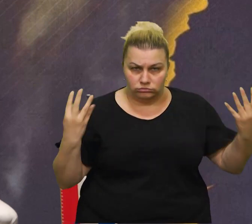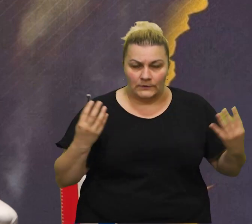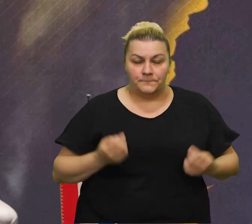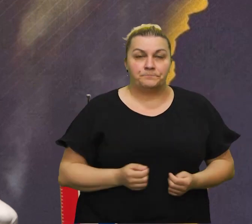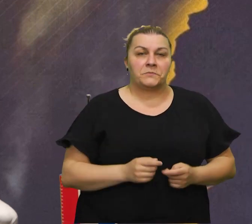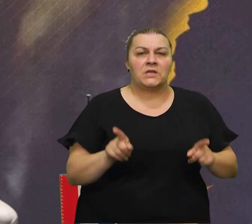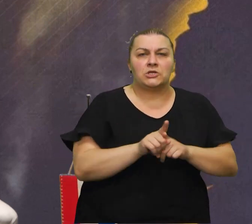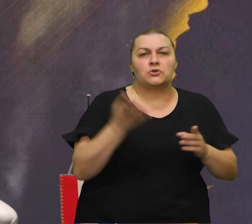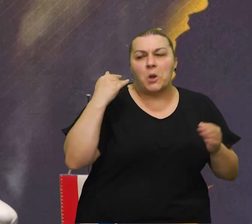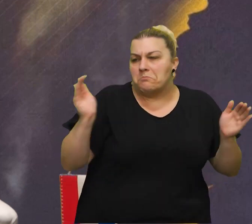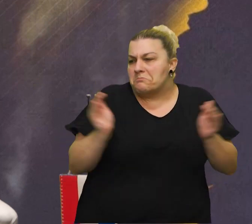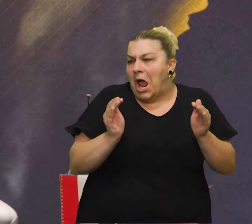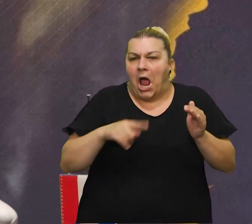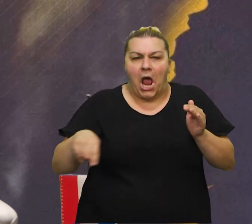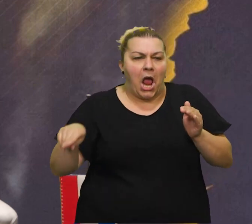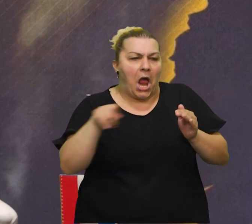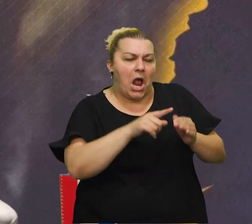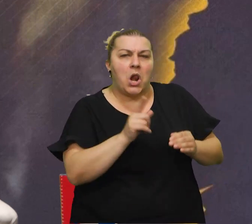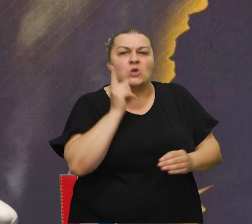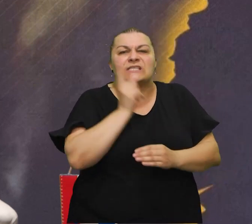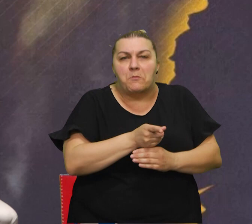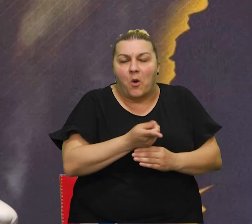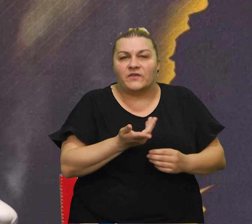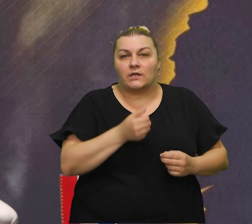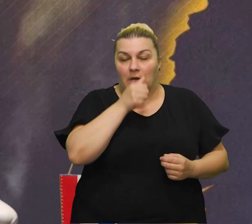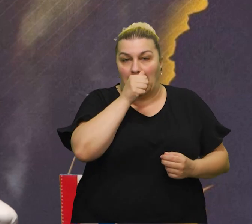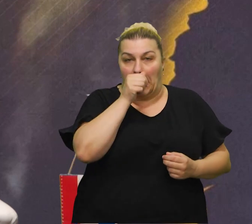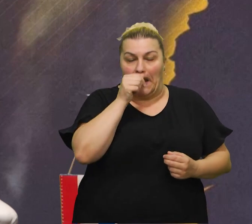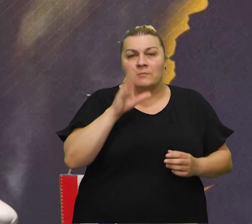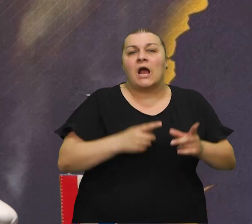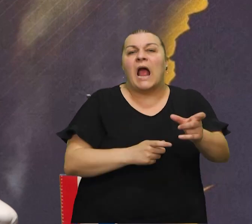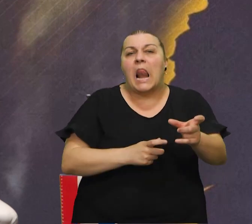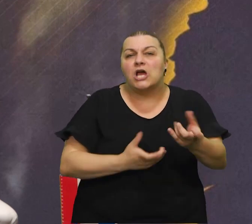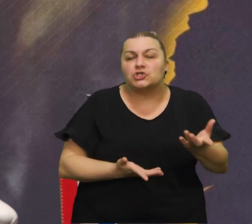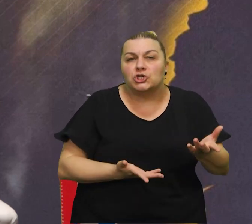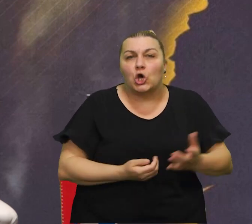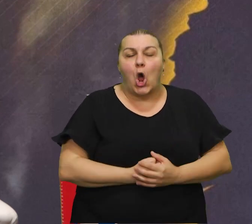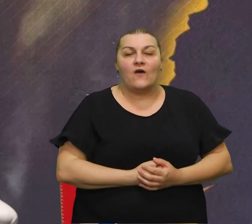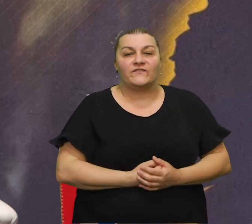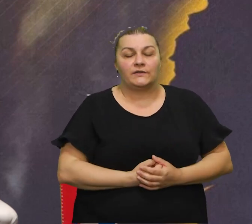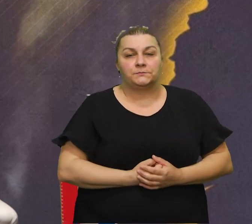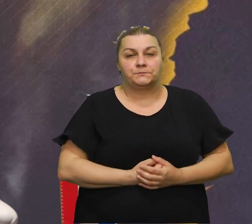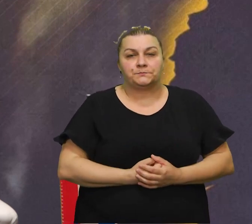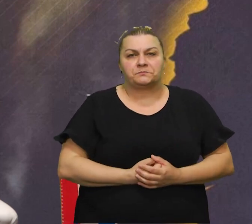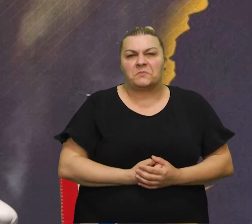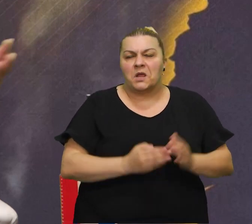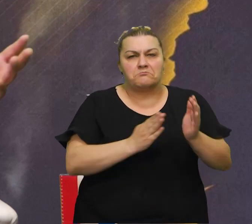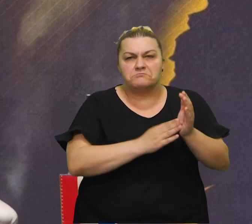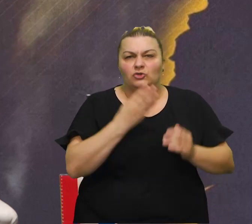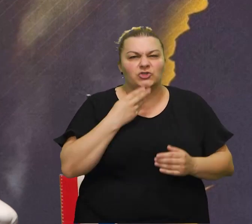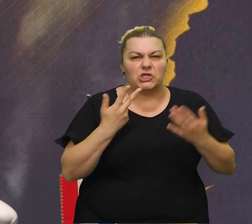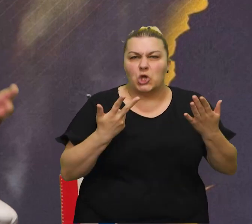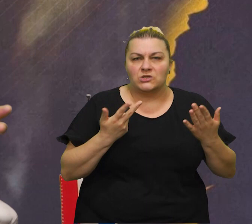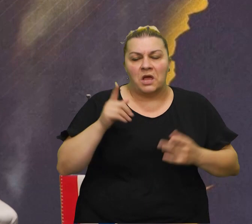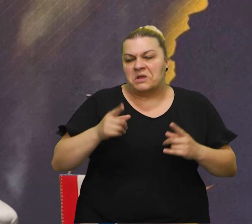neko zapovedništvo, malo ljudi koji su, eto, imali kalašnjiko, neku, neku, neku